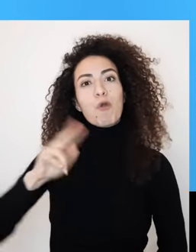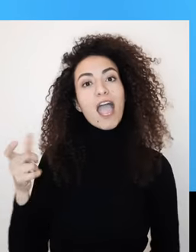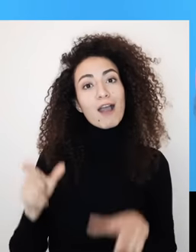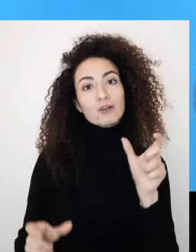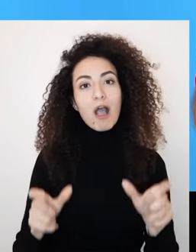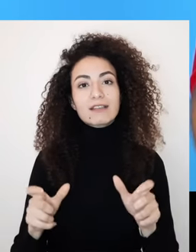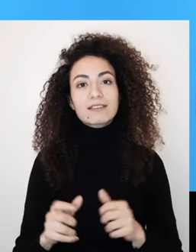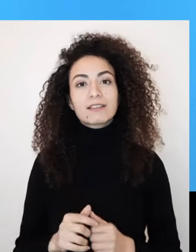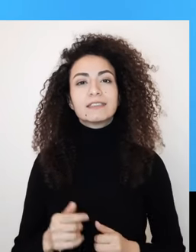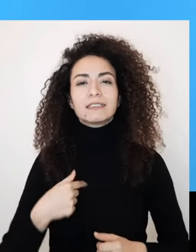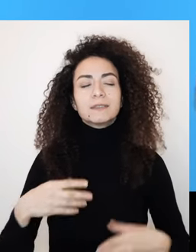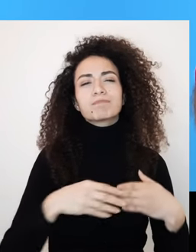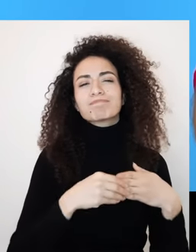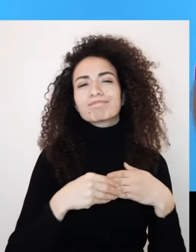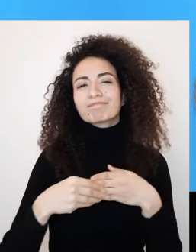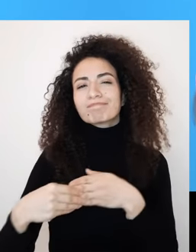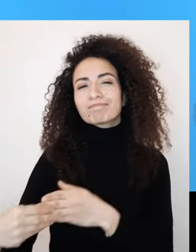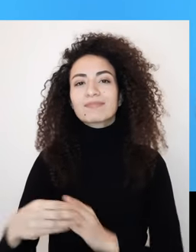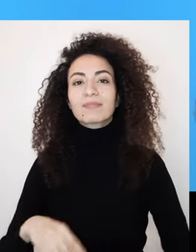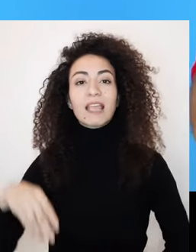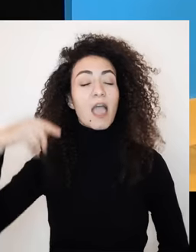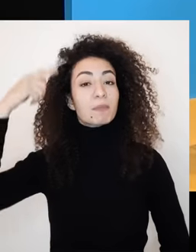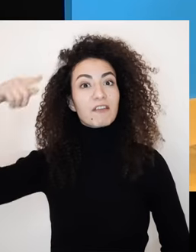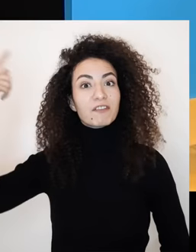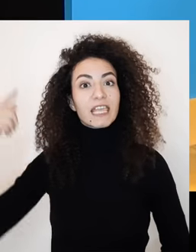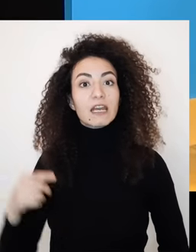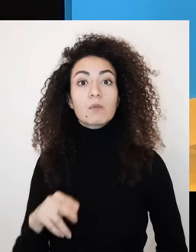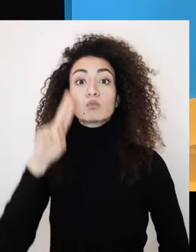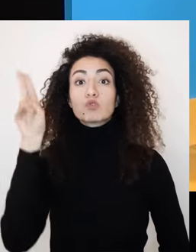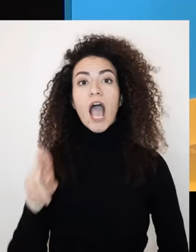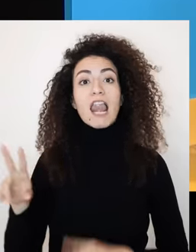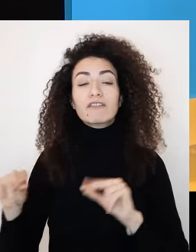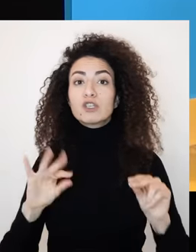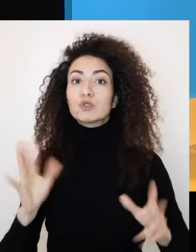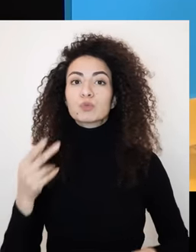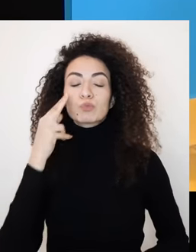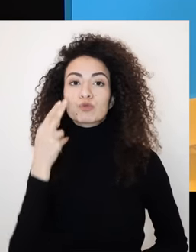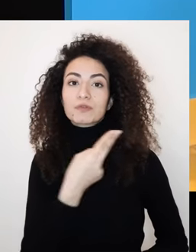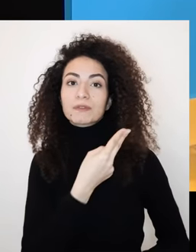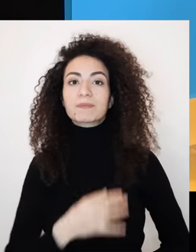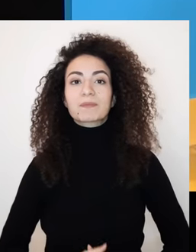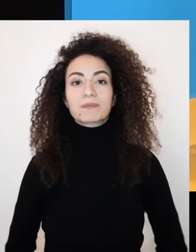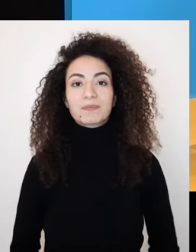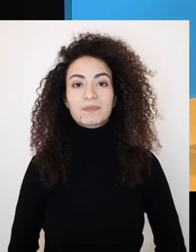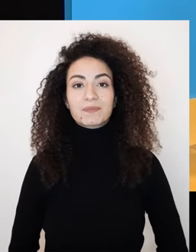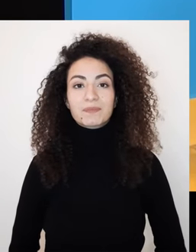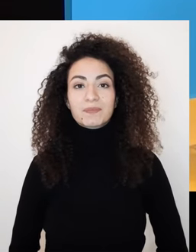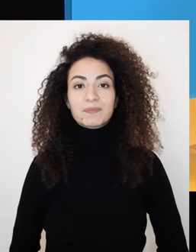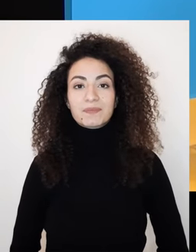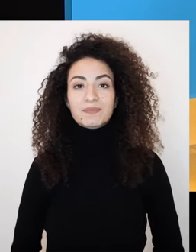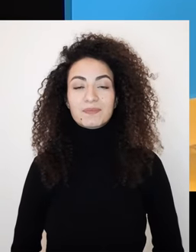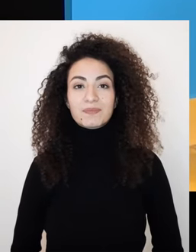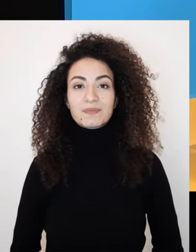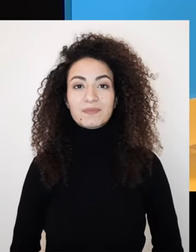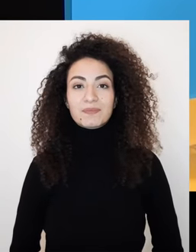الآخرين ونترافق سوا بمشوار فكرة وعلاقيقة ونتشارك بأسئلة مثل هل بتقبل وبتحبي نفسك بهويتك